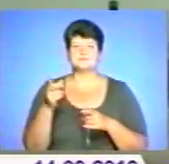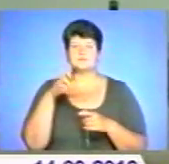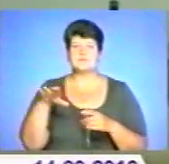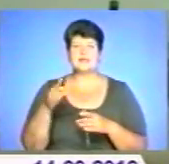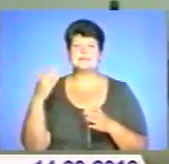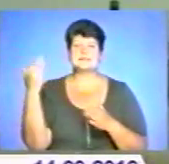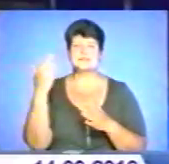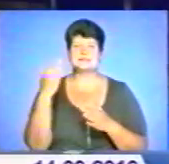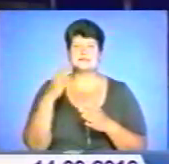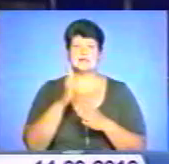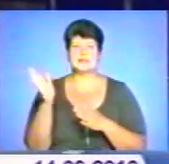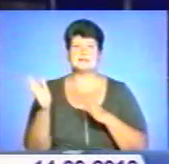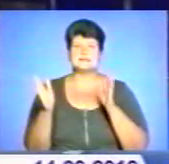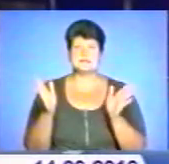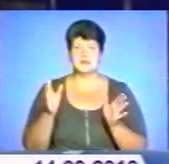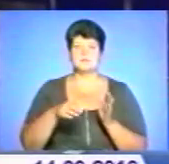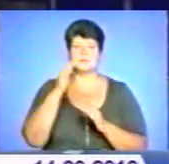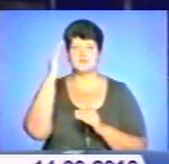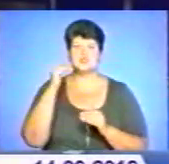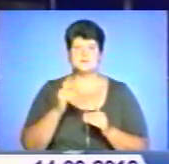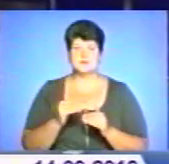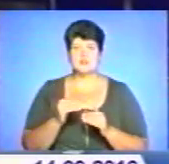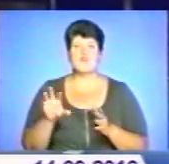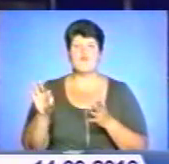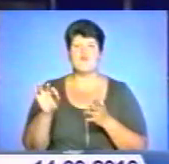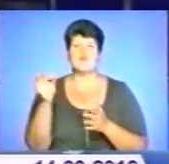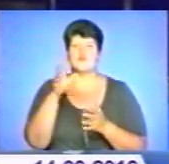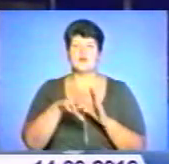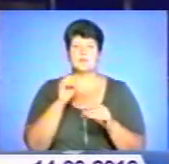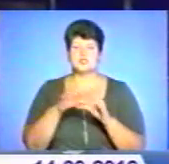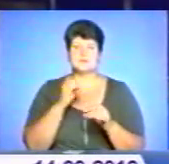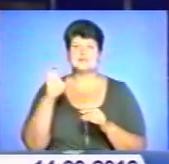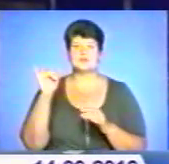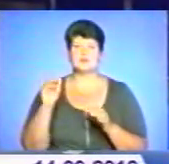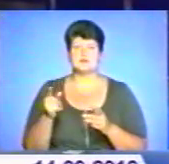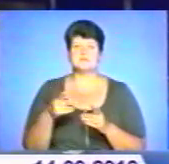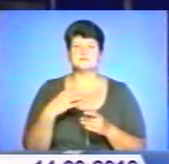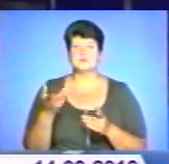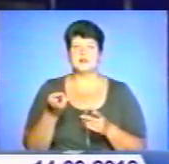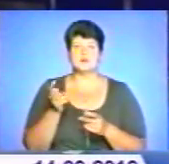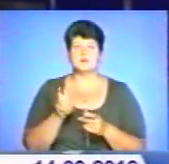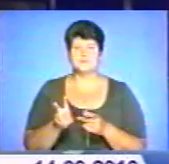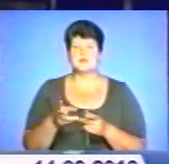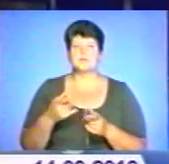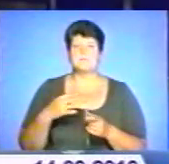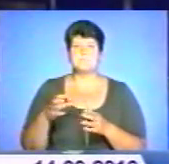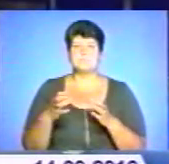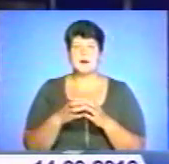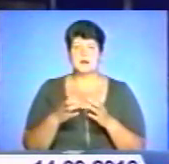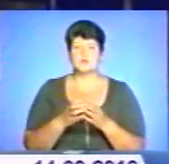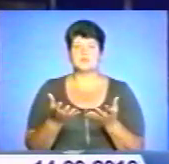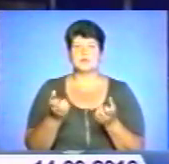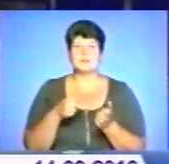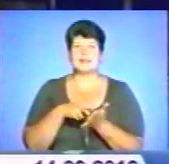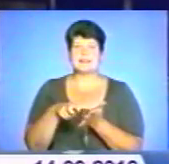Захід і Північ-Південь. Виборчим законодавством нехтують усі учасники майбутніх перегонів. Кандидати-мажоритарники та партії отримують